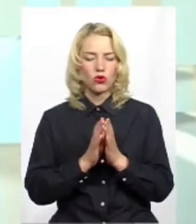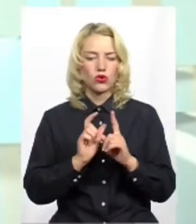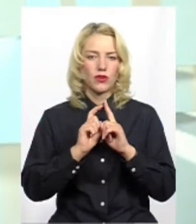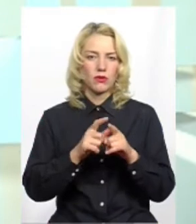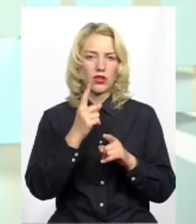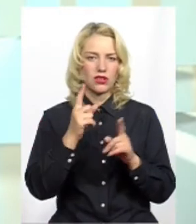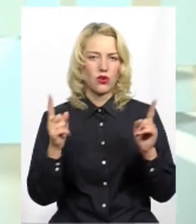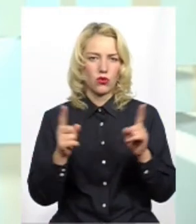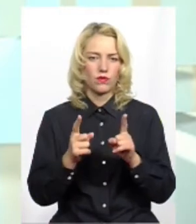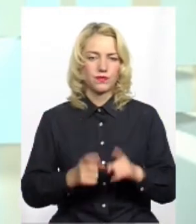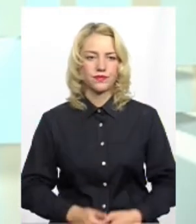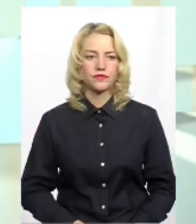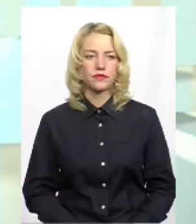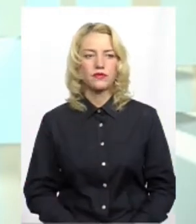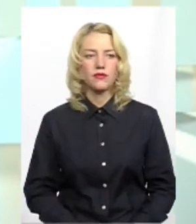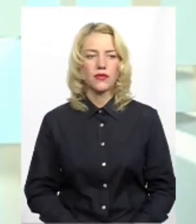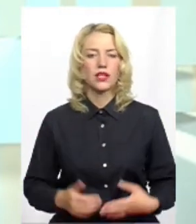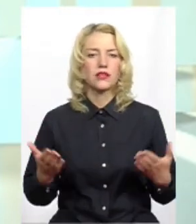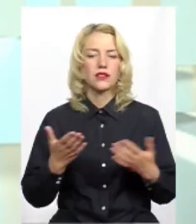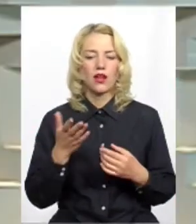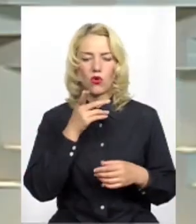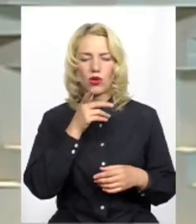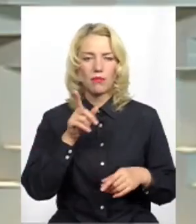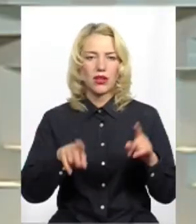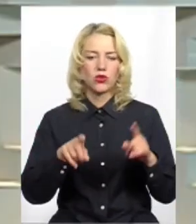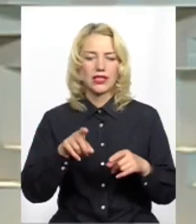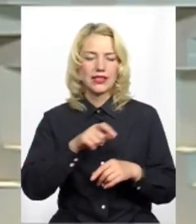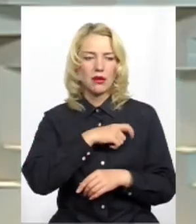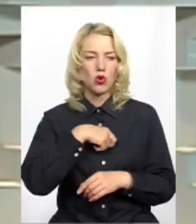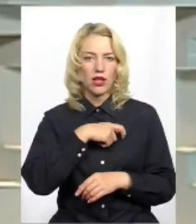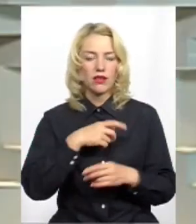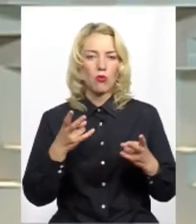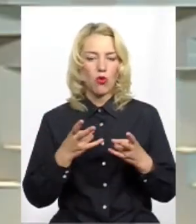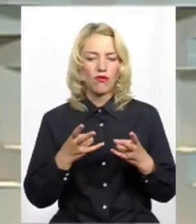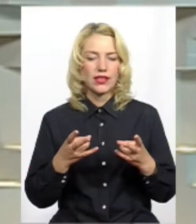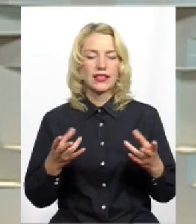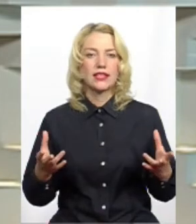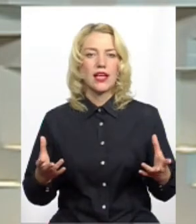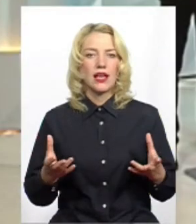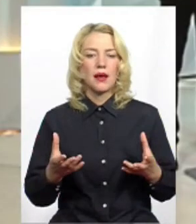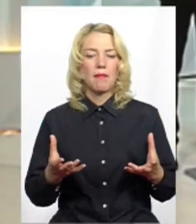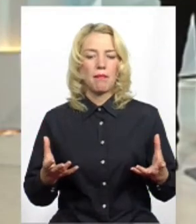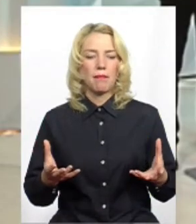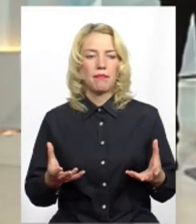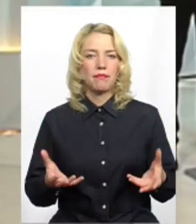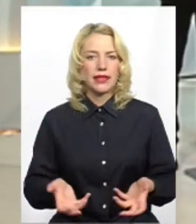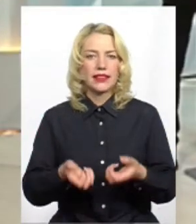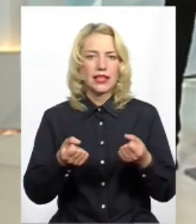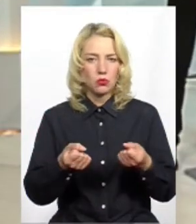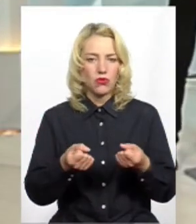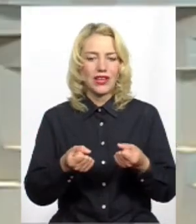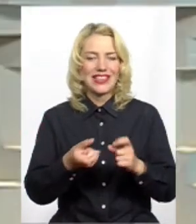словосполученням. З якою періодичністю депутат повинен підтримувати зв'язок із виборцями?